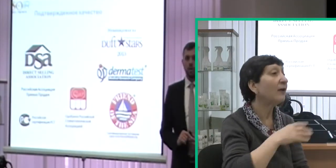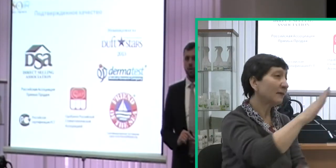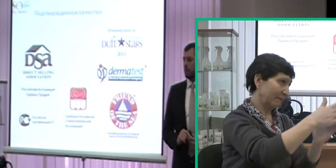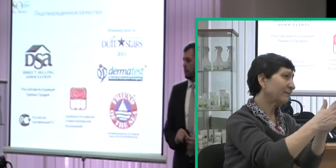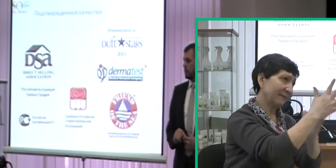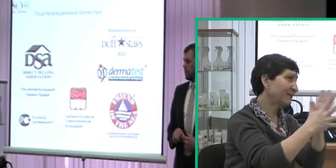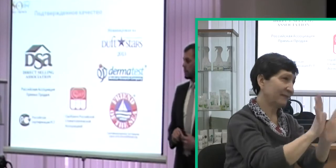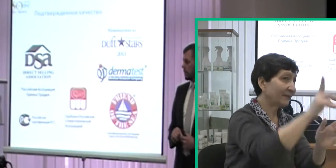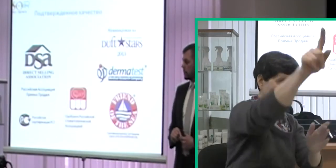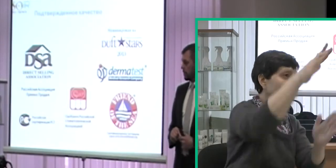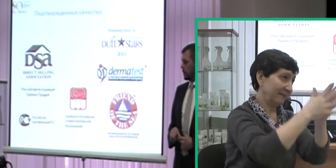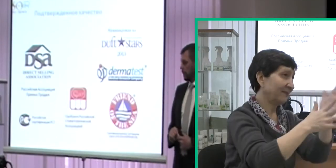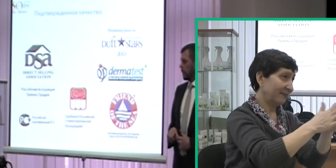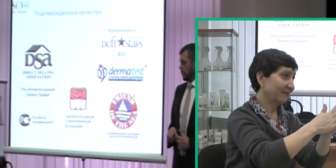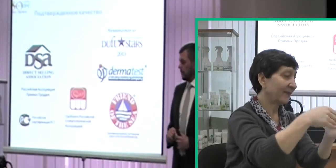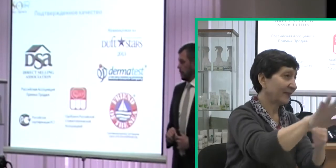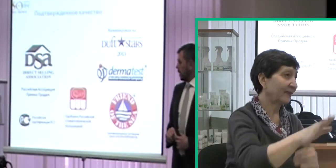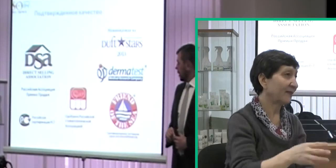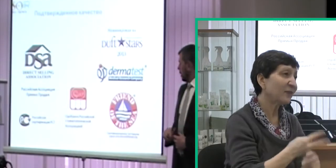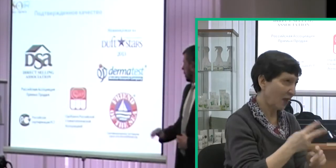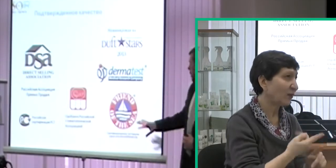сильно зависит.